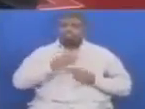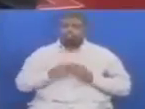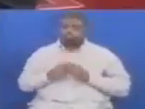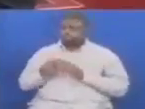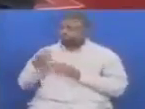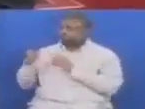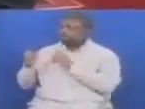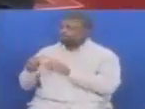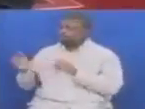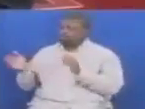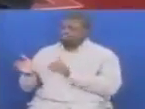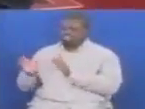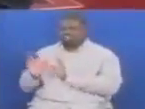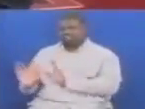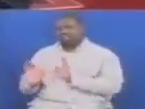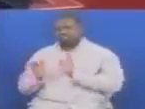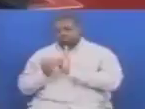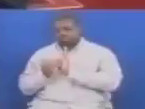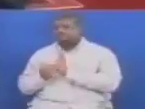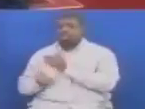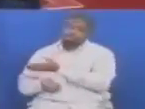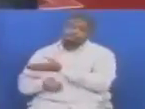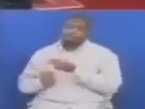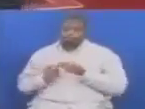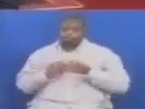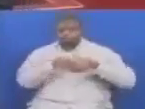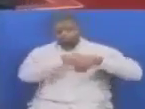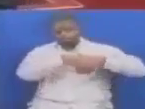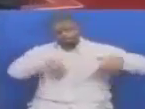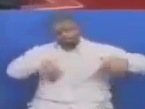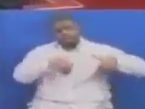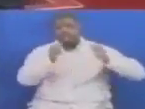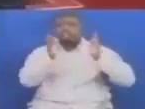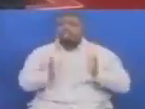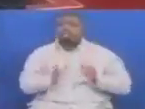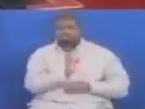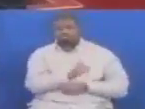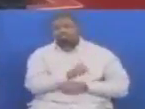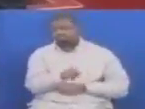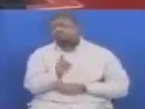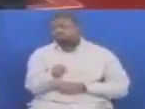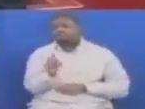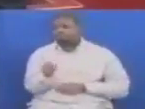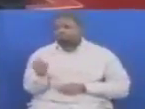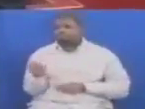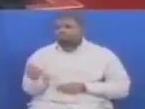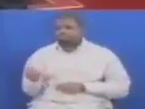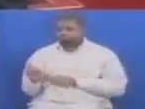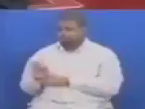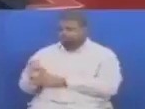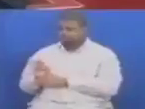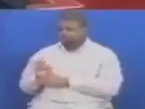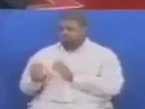tumayefathi kishiria Na ya na mipaka yake rasmi kwa muji wa ramani zizo chorwa zizo lindwa